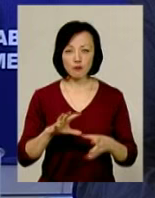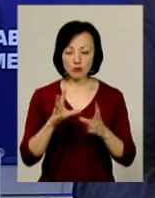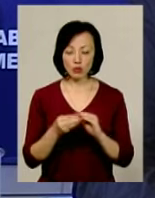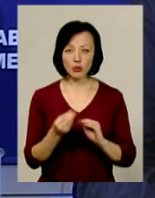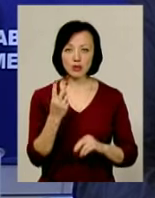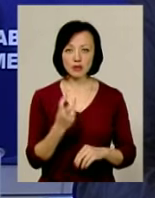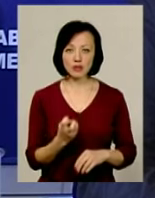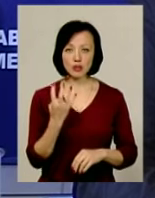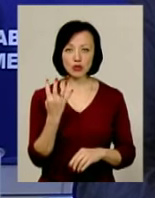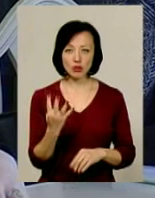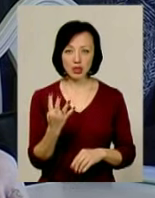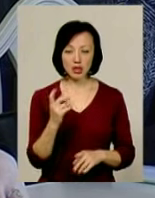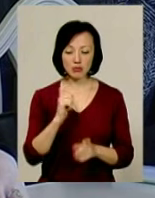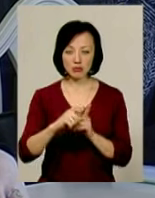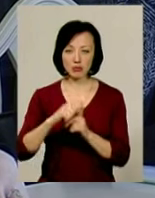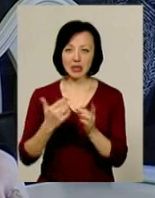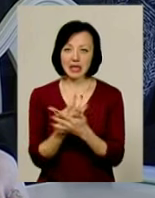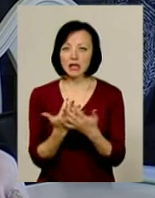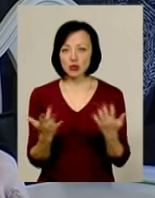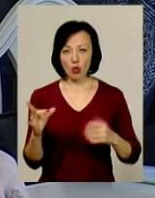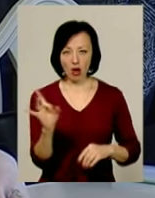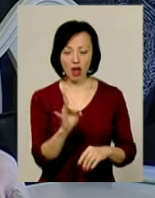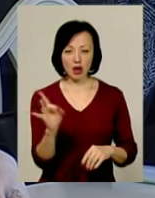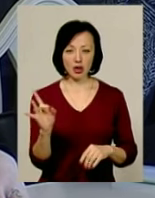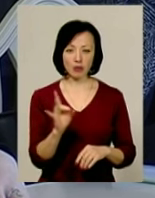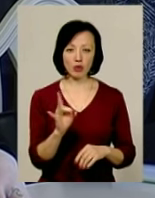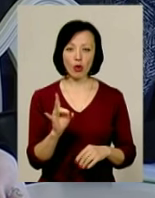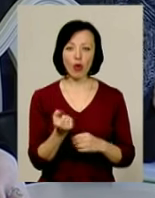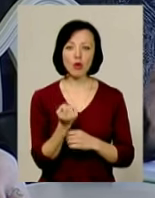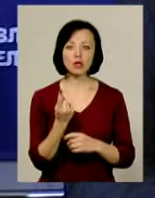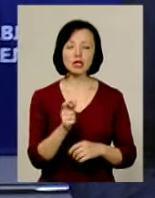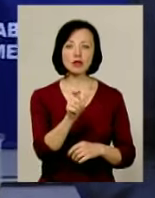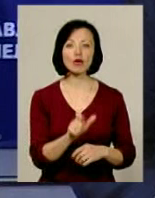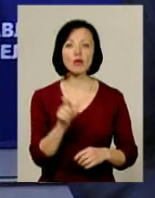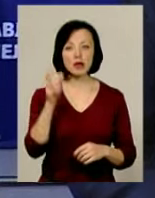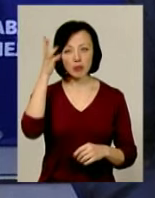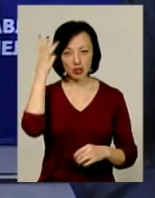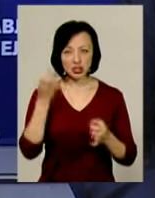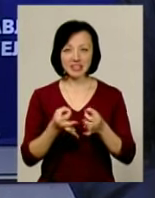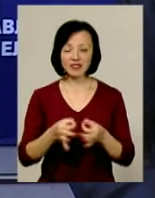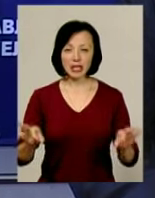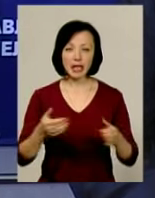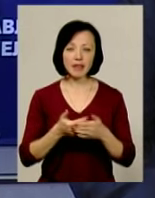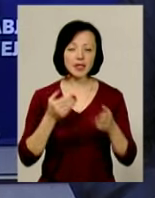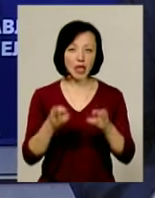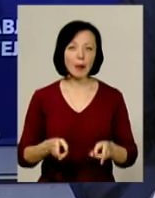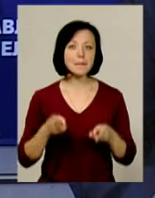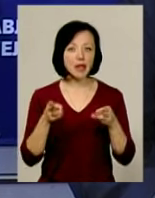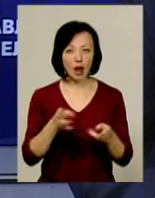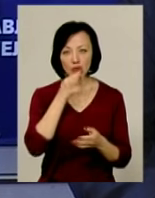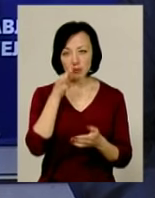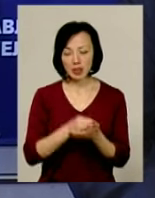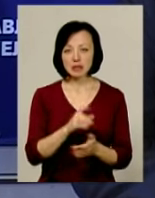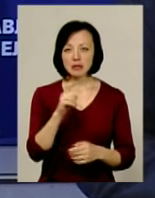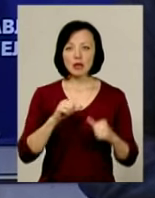204 боєприпаси різного калібру. 11 громадян Хмельниччини звільнені від кримінальної відповідальності